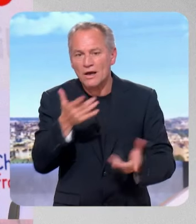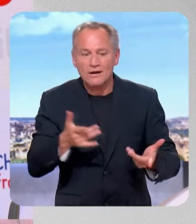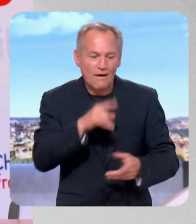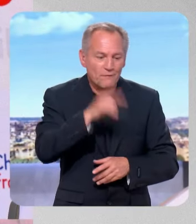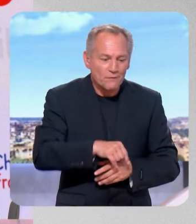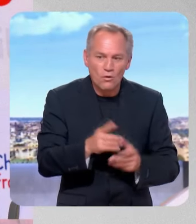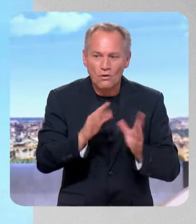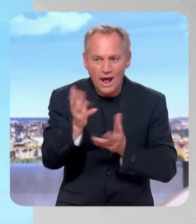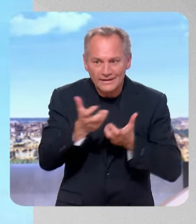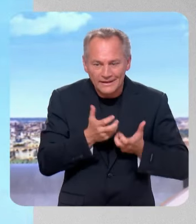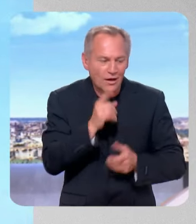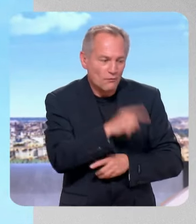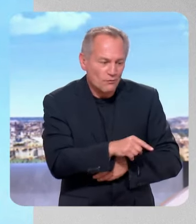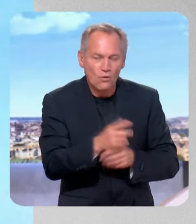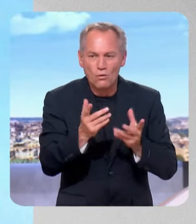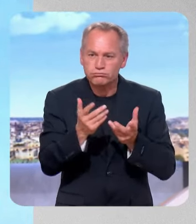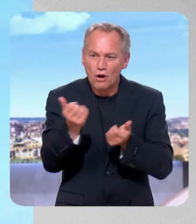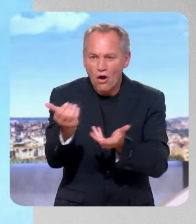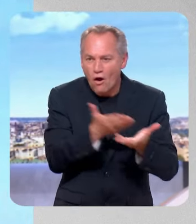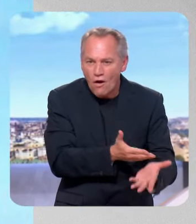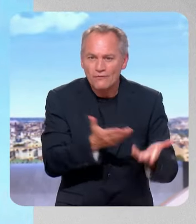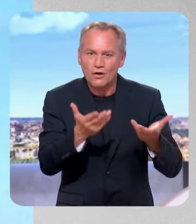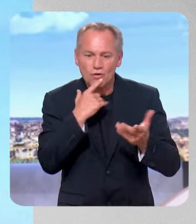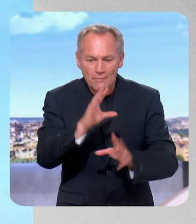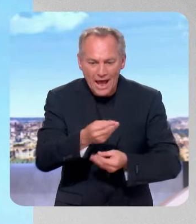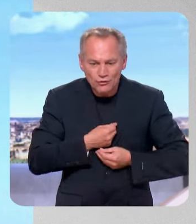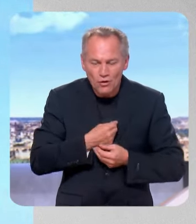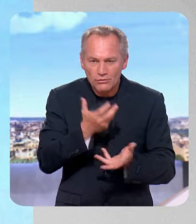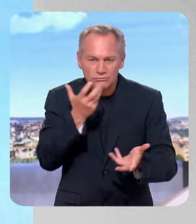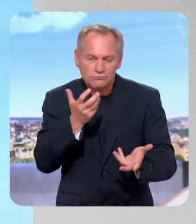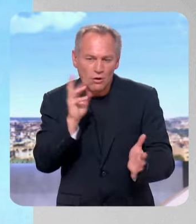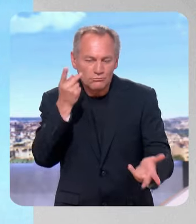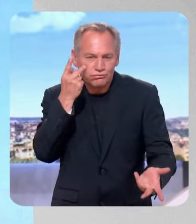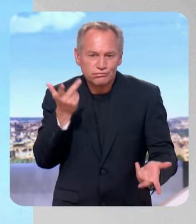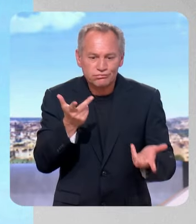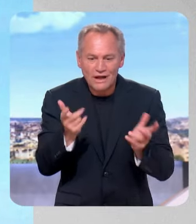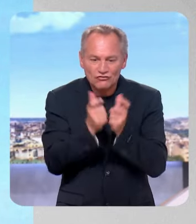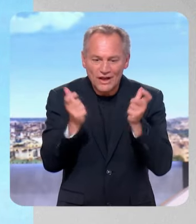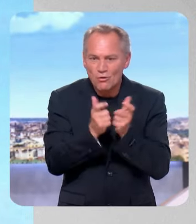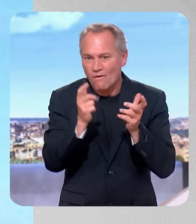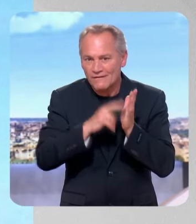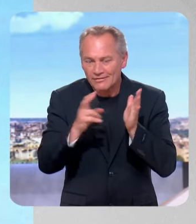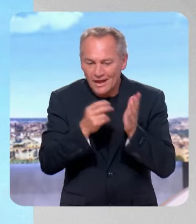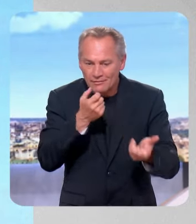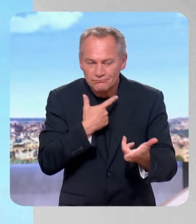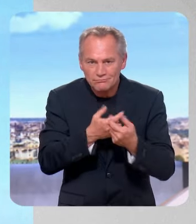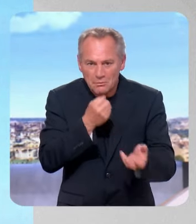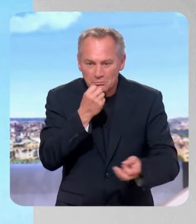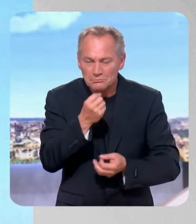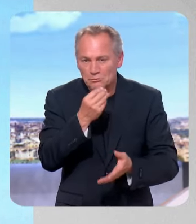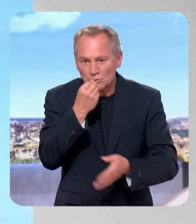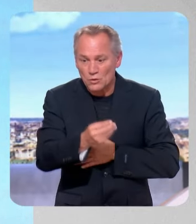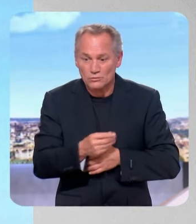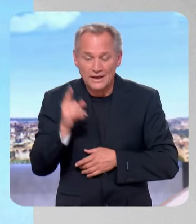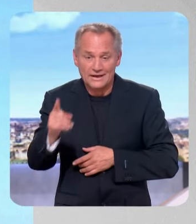sur votre territoire. Mais surtout le plus important c'est de comprendre, et l'exemple que vous avez montré avec la Chine est très significatif, que nous vivons